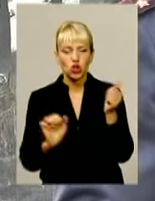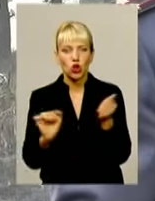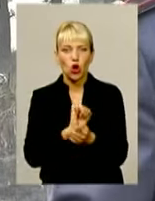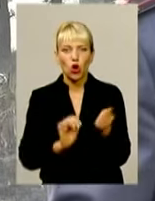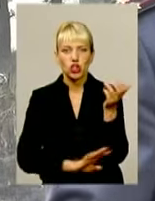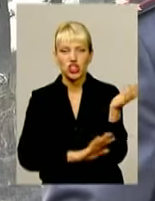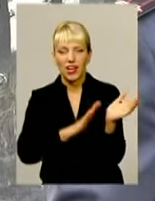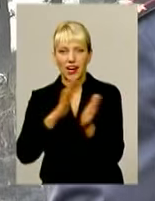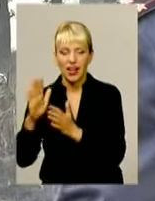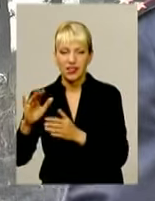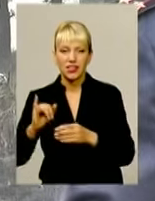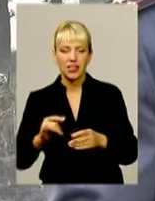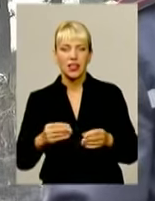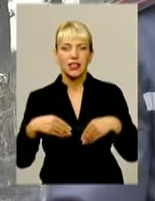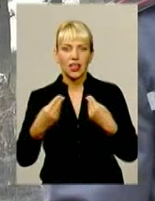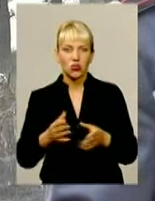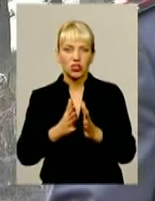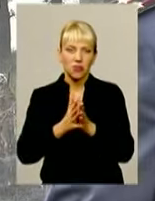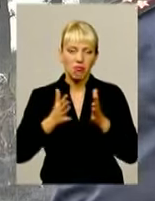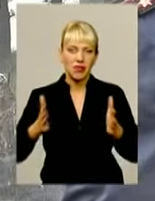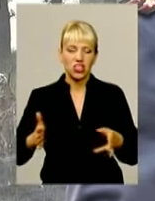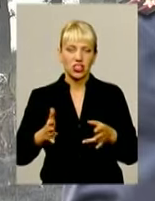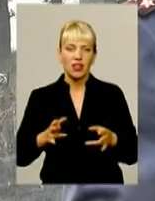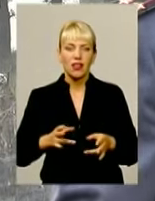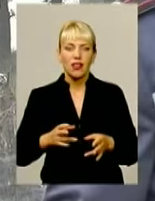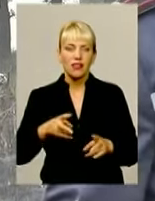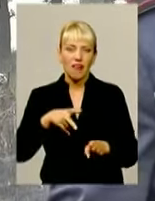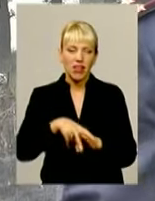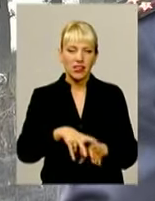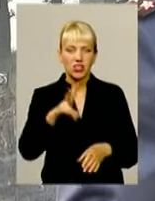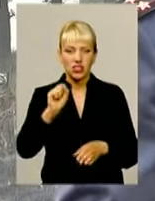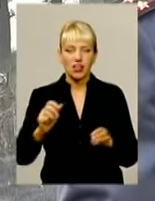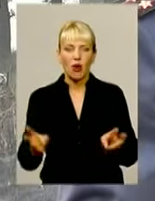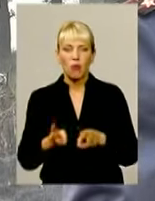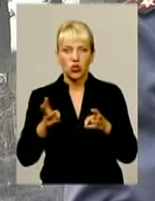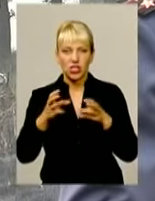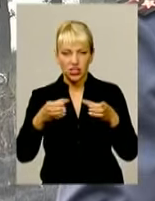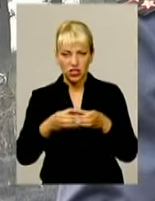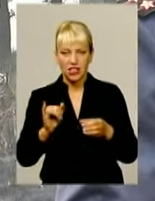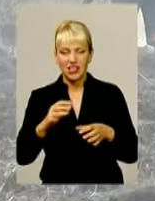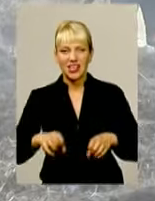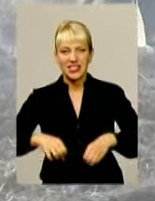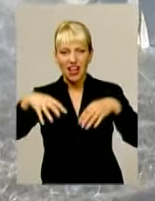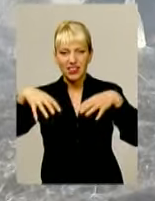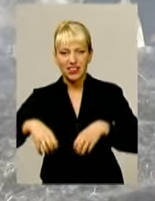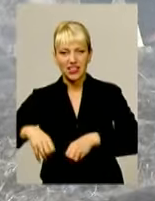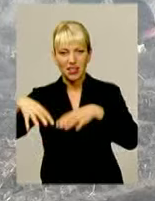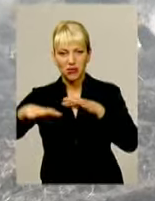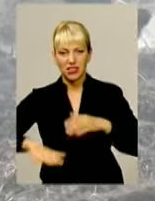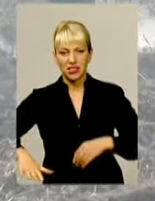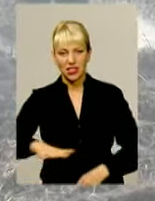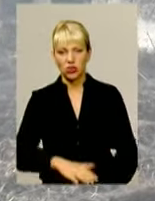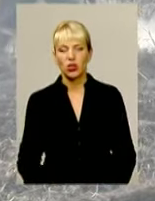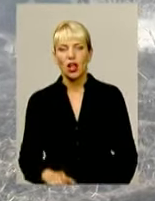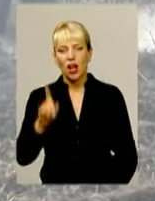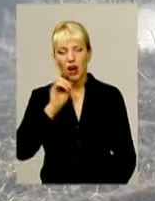залишки, і тим самим вони спричиняють більше навантаження на пожежну охорону і також на задимлення територій. А поки залишається